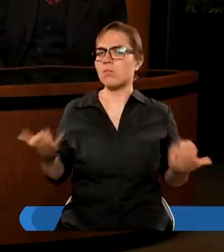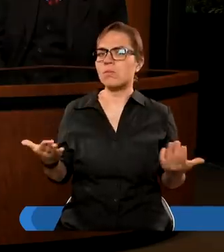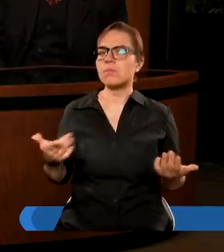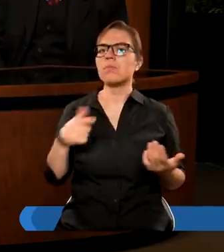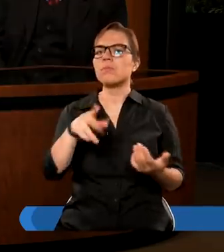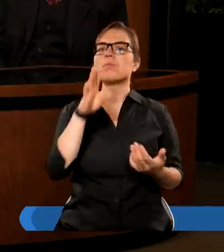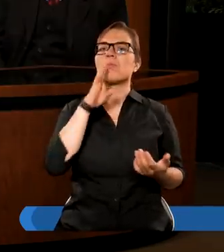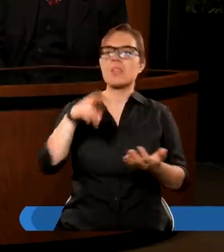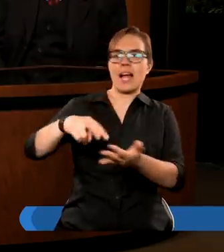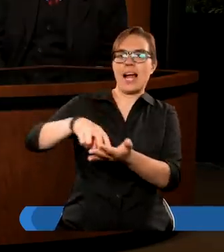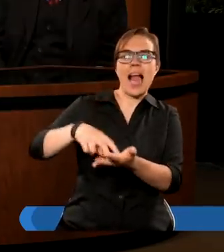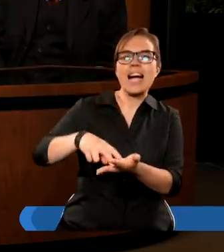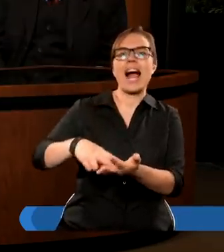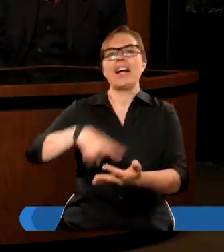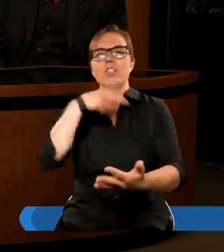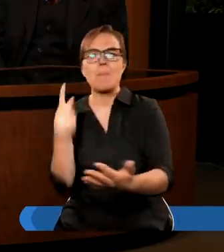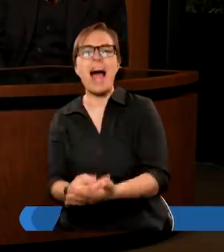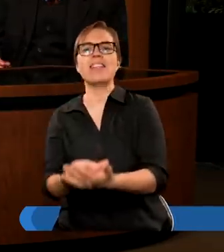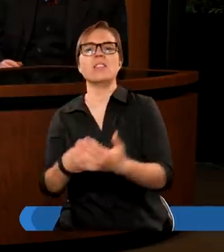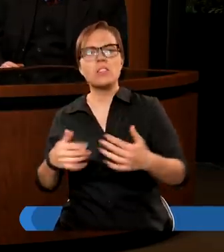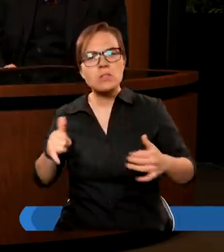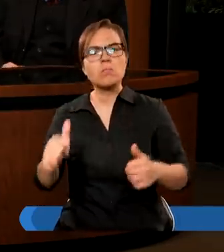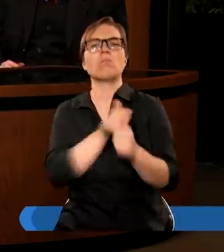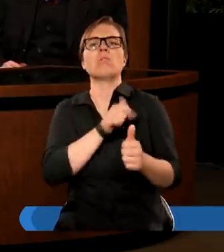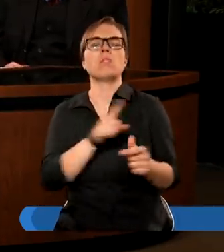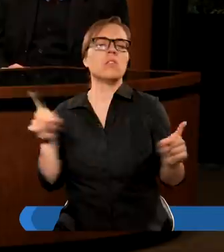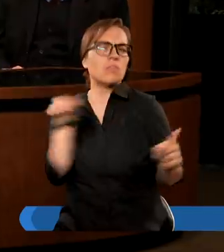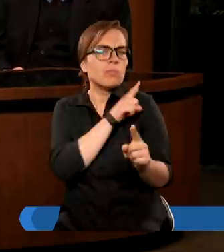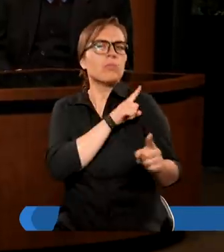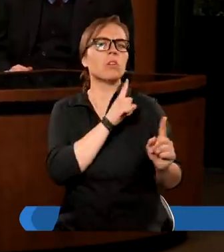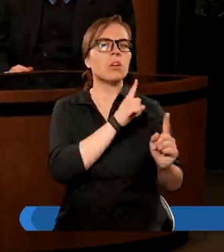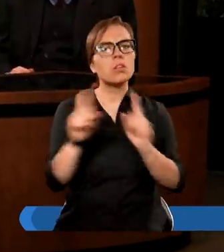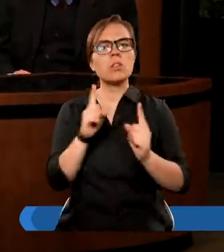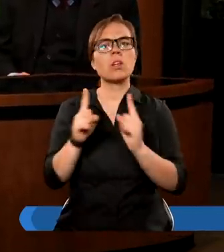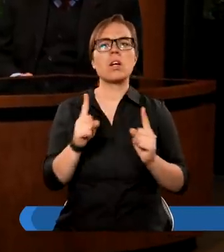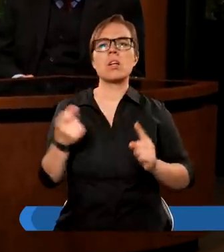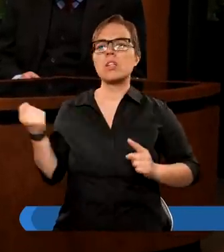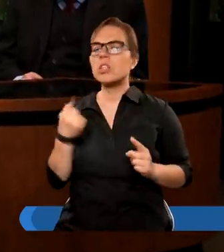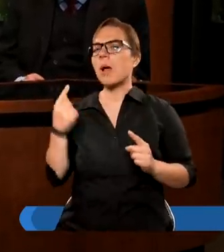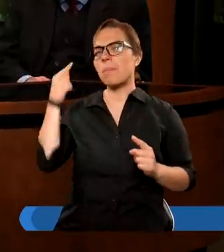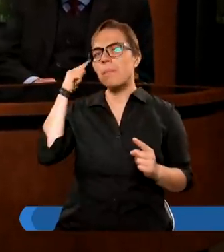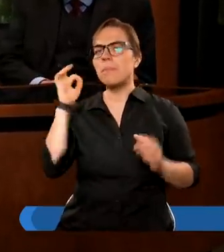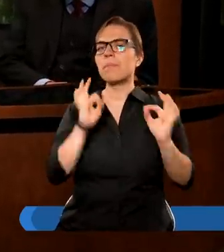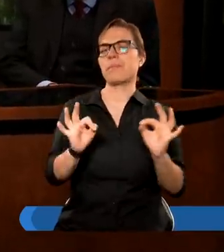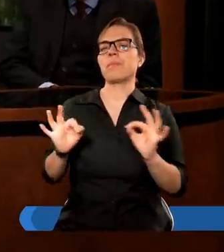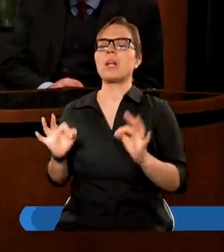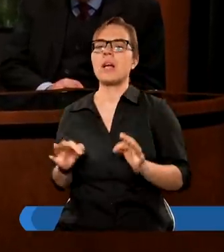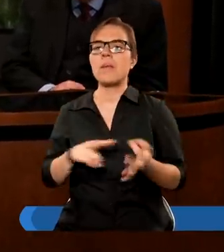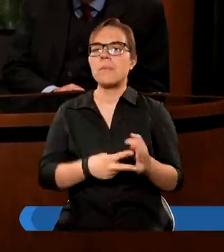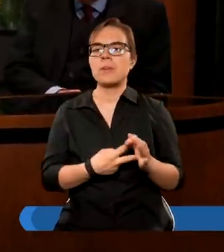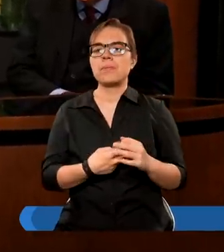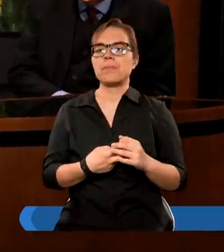Lękajcie, padnijcie na twarz. Można rozpatrywać, a nawet trzeba co najmniej w dwóch